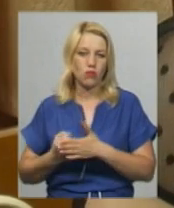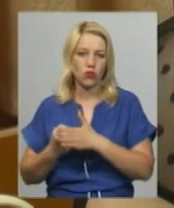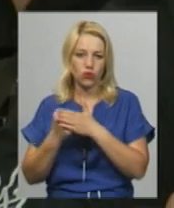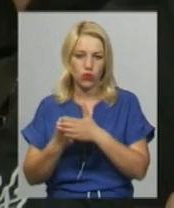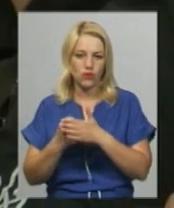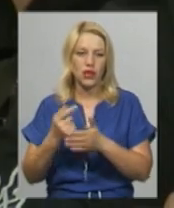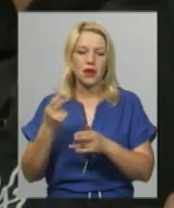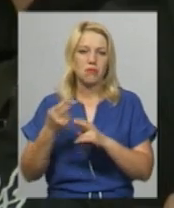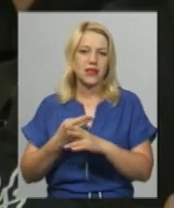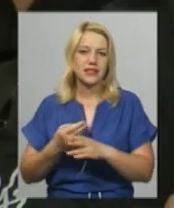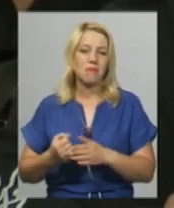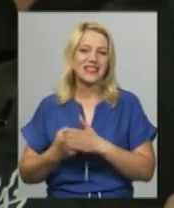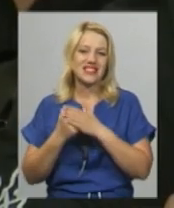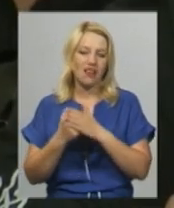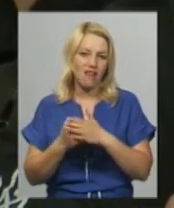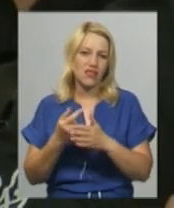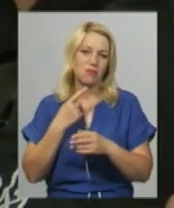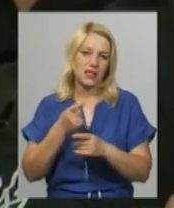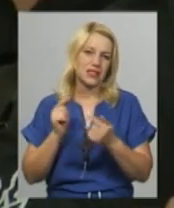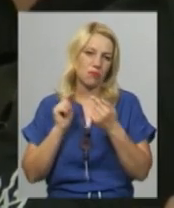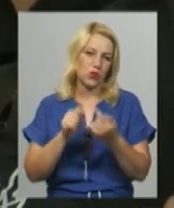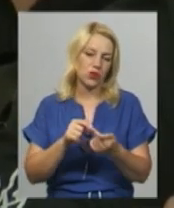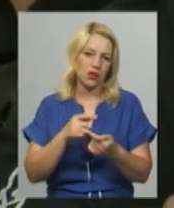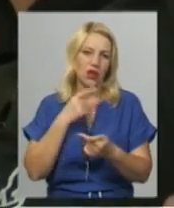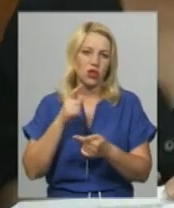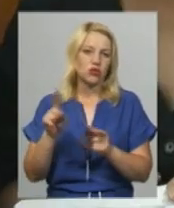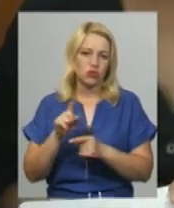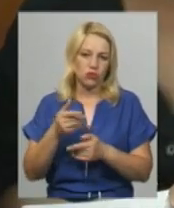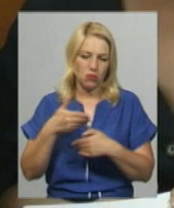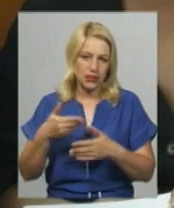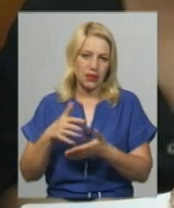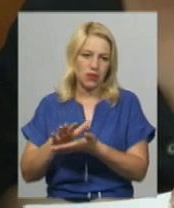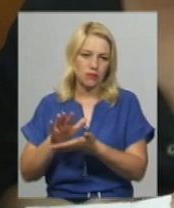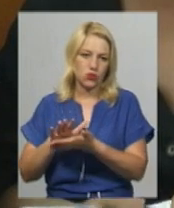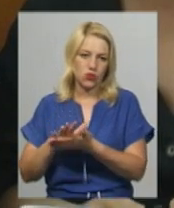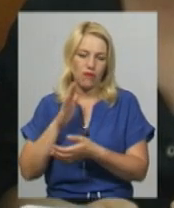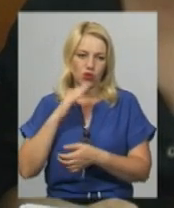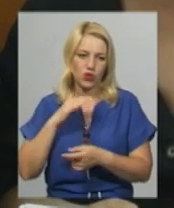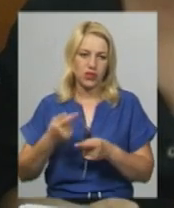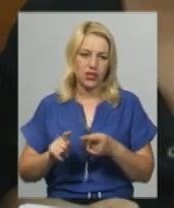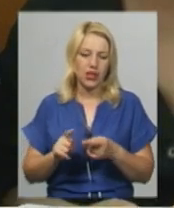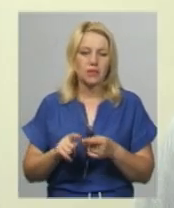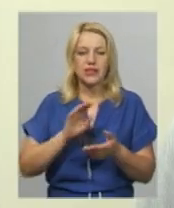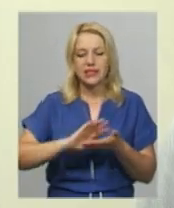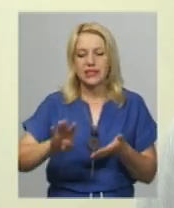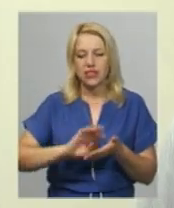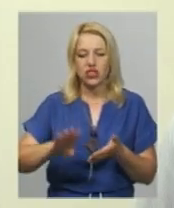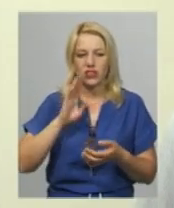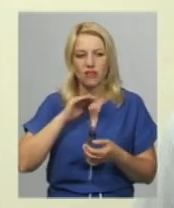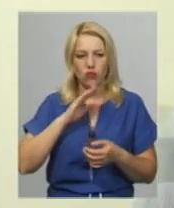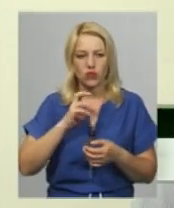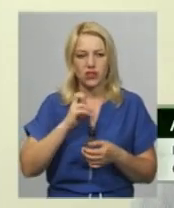Та заперечує причетність фабрики до забруднення води. На запитання, чи ефективно проводиться очистка стічних вод, відповів так.